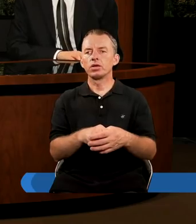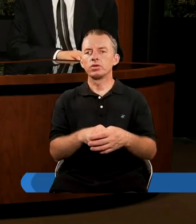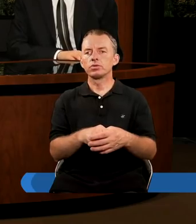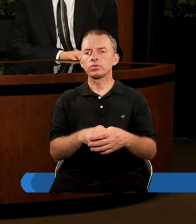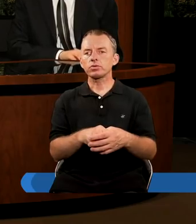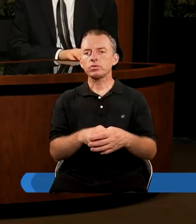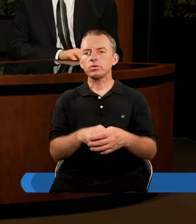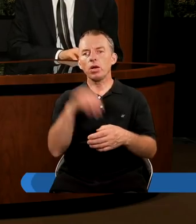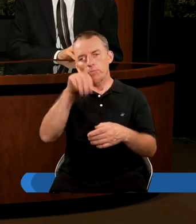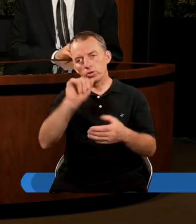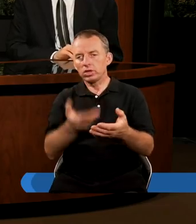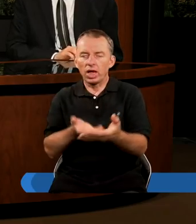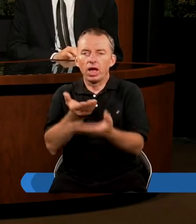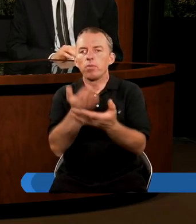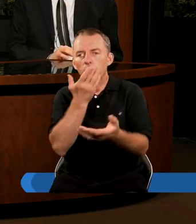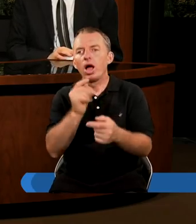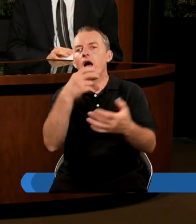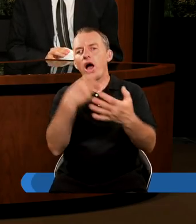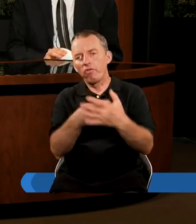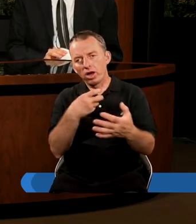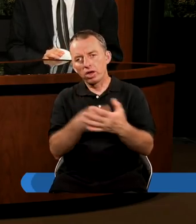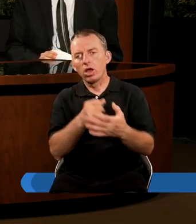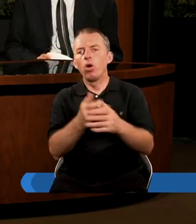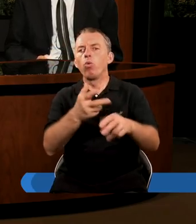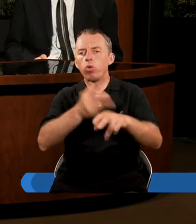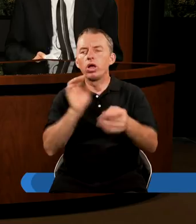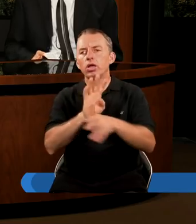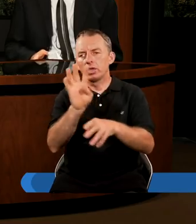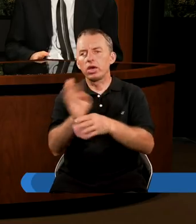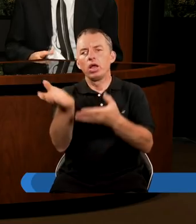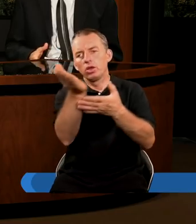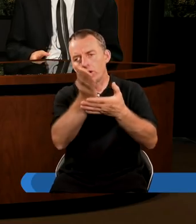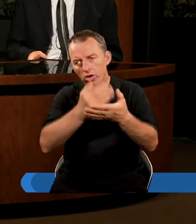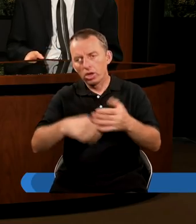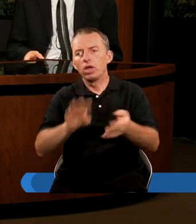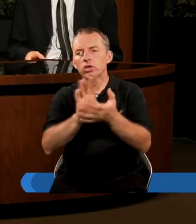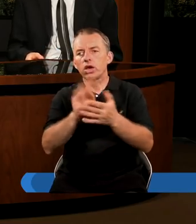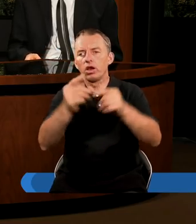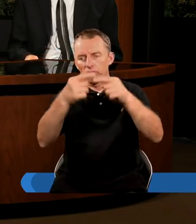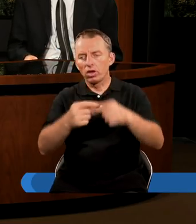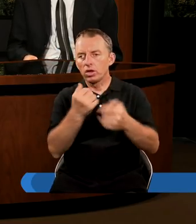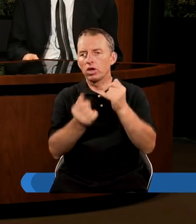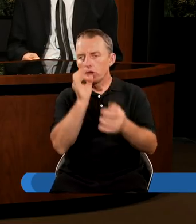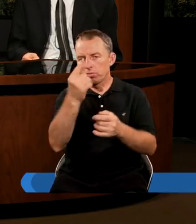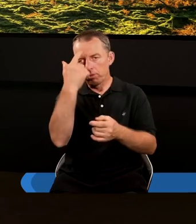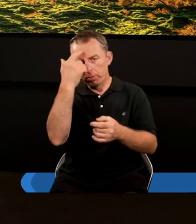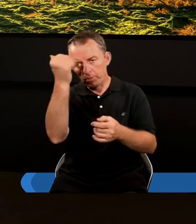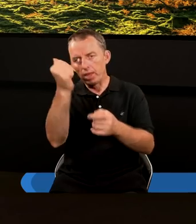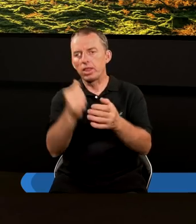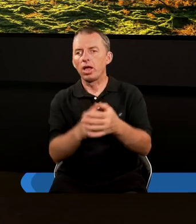Ja może tutaj zasugeruję pewną rzecz. Ewangeliach, bodaj w Ewangelii Łukasza 14, rozdział 14, werset, jeśli dobrze pamiętam,